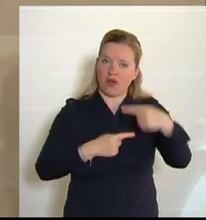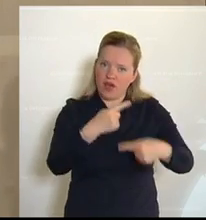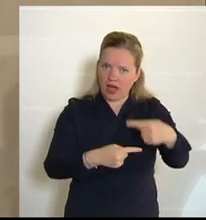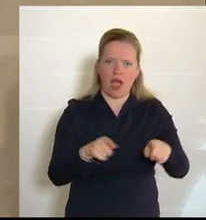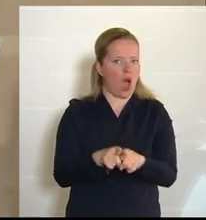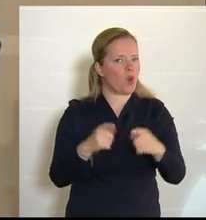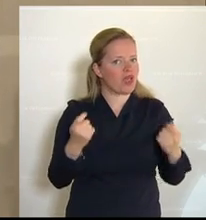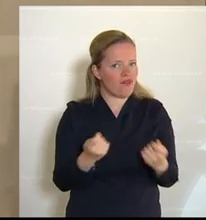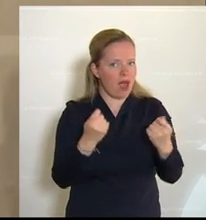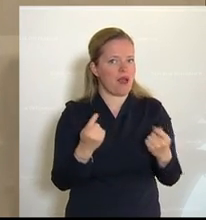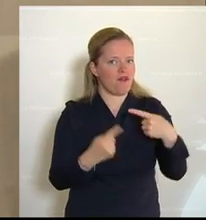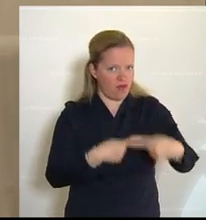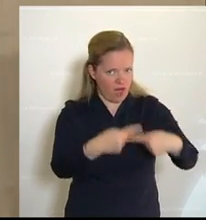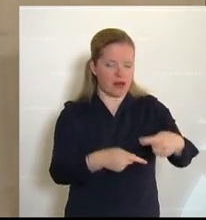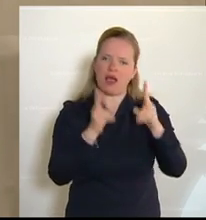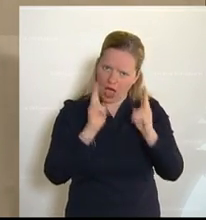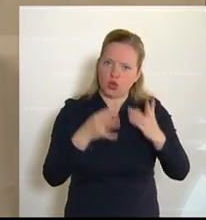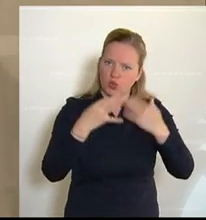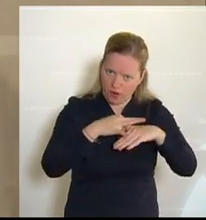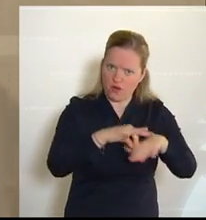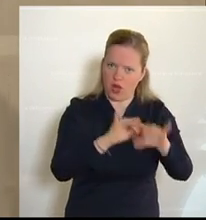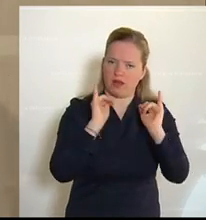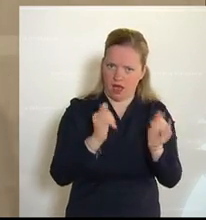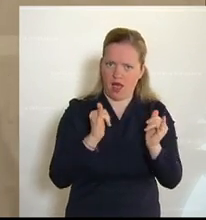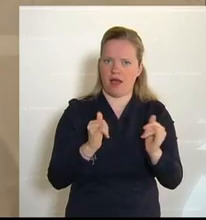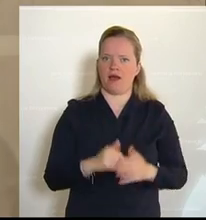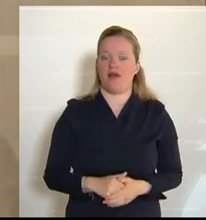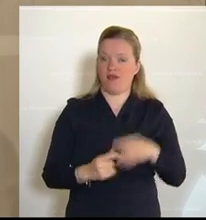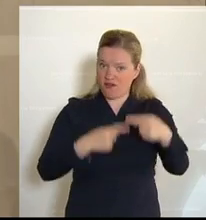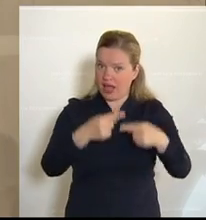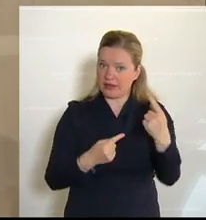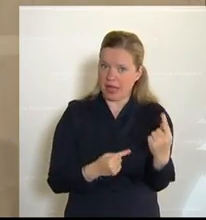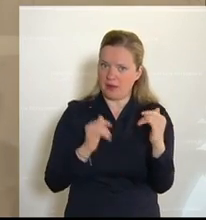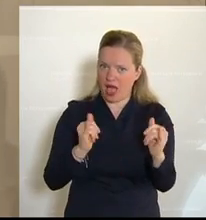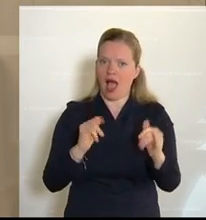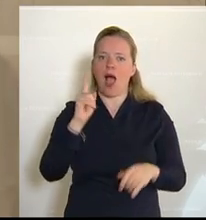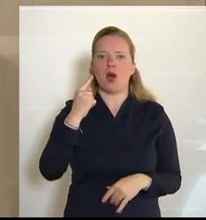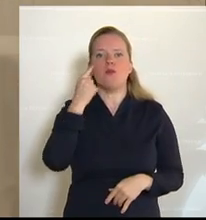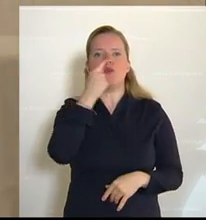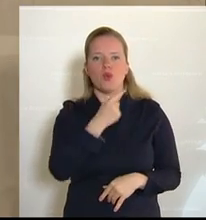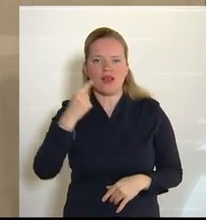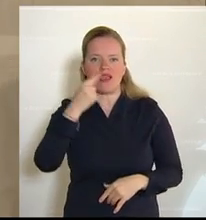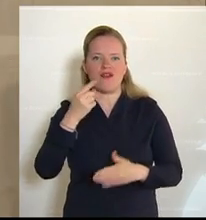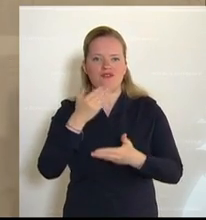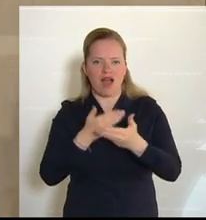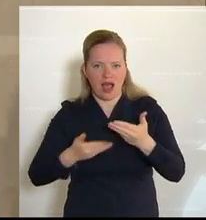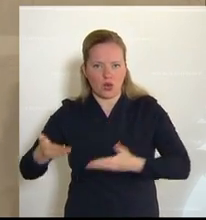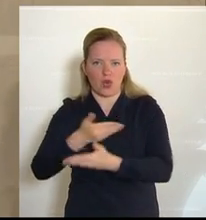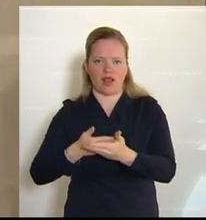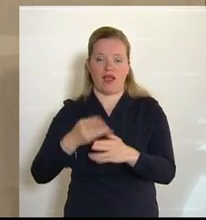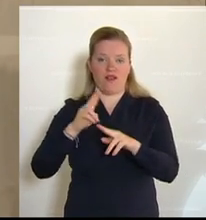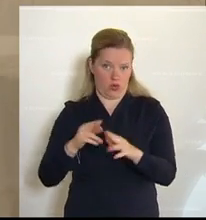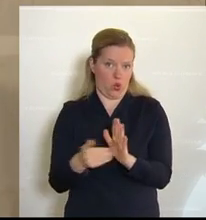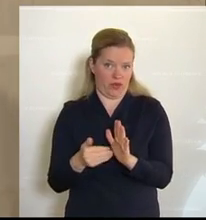Gewerbeverfahren können durchgeführt werden, die Verfahren an sich. Aber mündliche Verhandlungen, die notwendig sind, wenn in einem